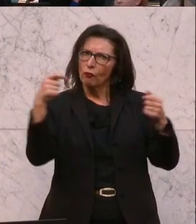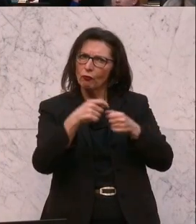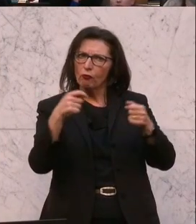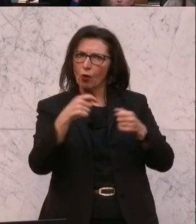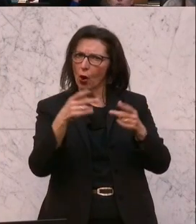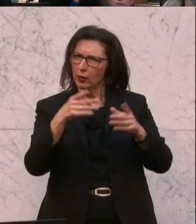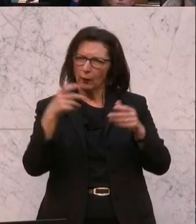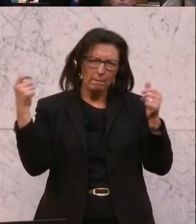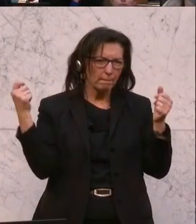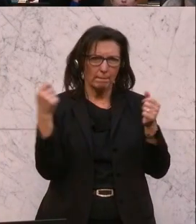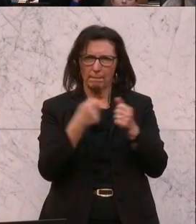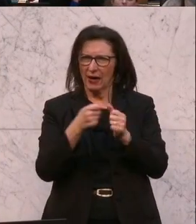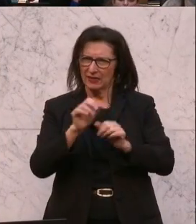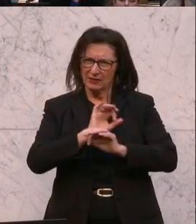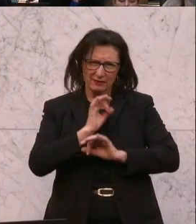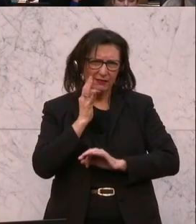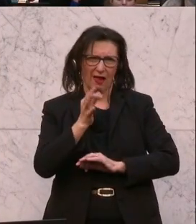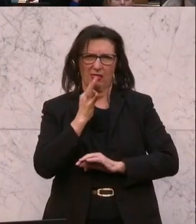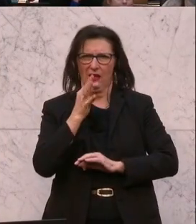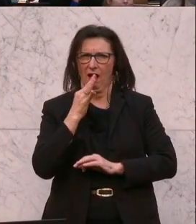treffsicheren sozialen Ausgestaltung.